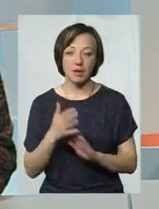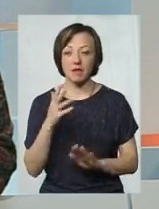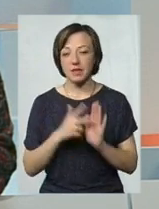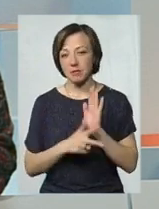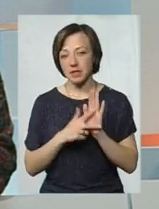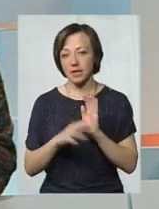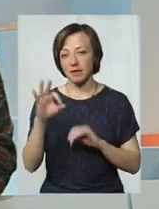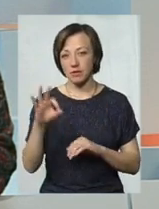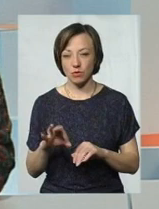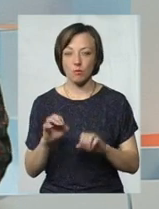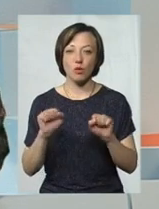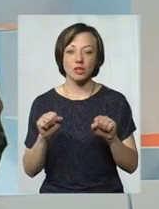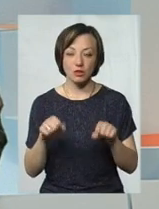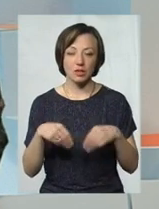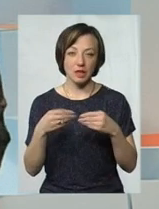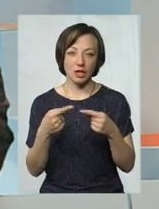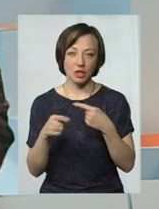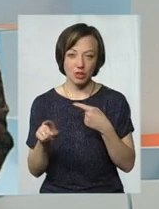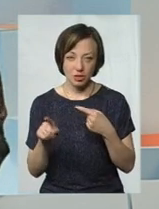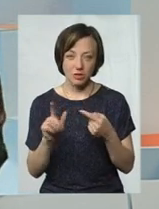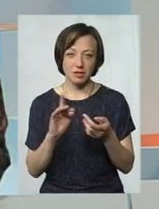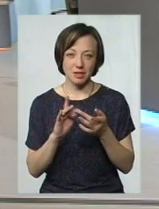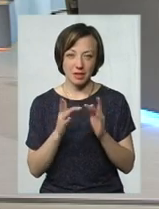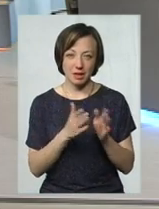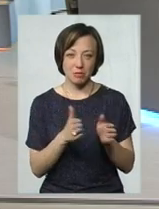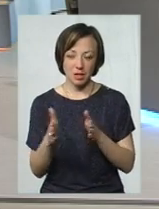80, він можливості тих, що давали інші соцмережі, нам дасть.